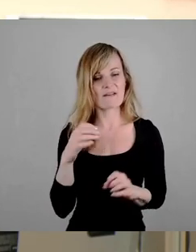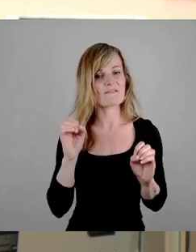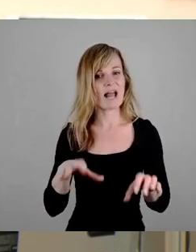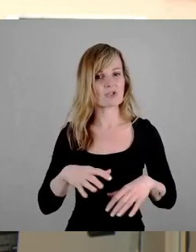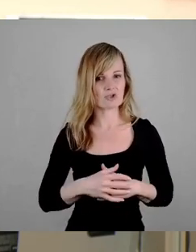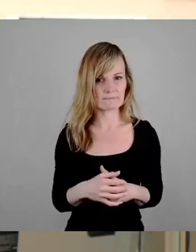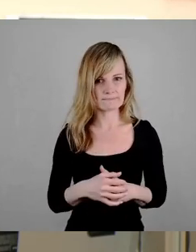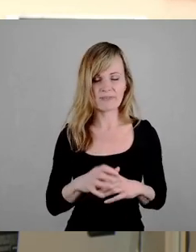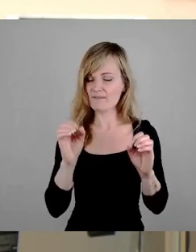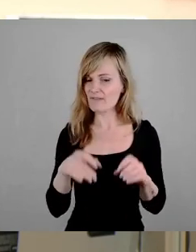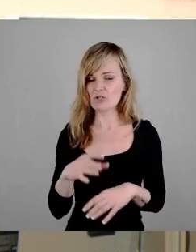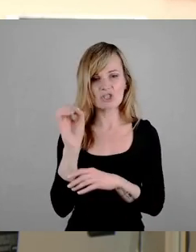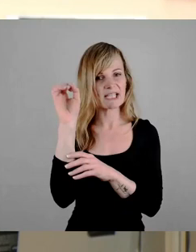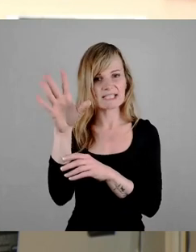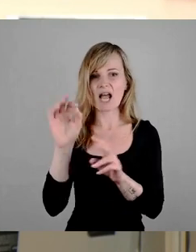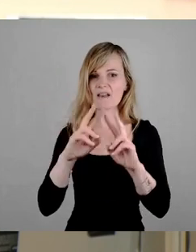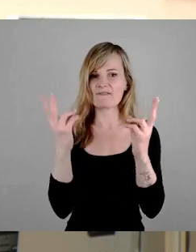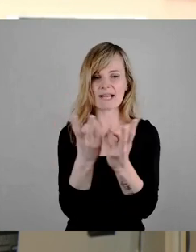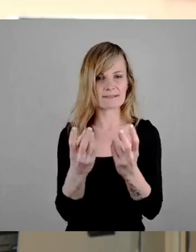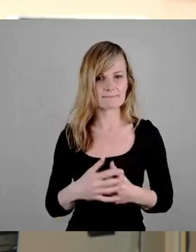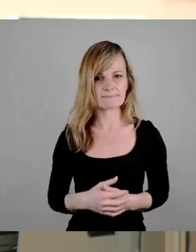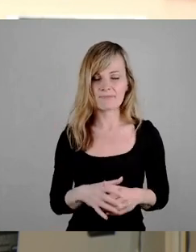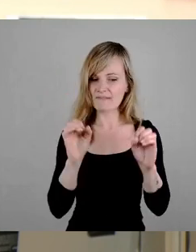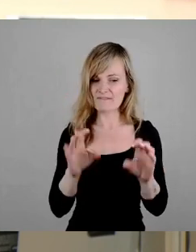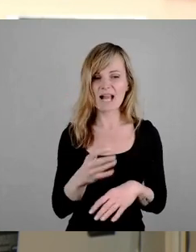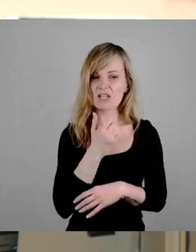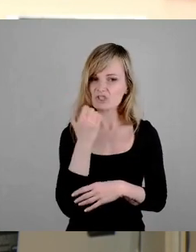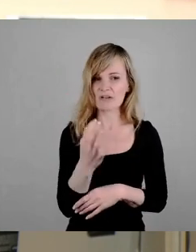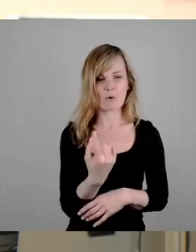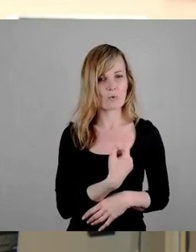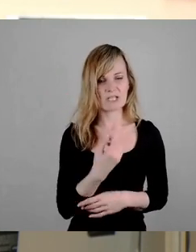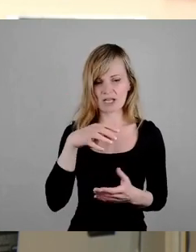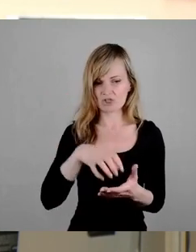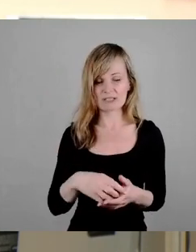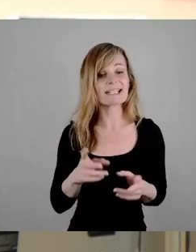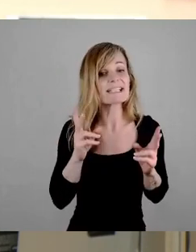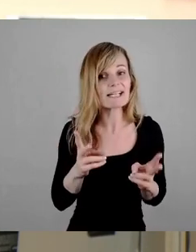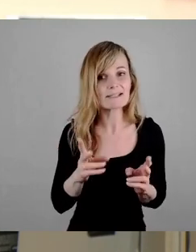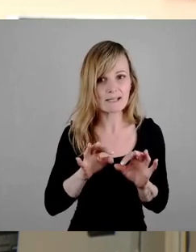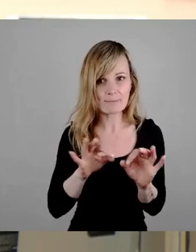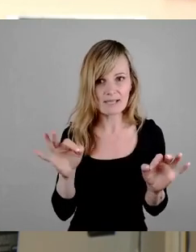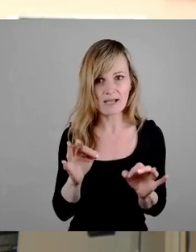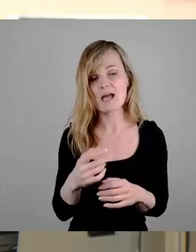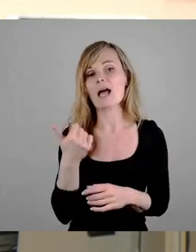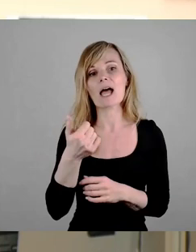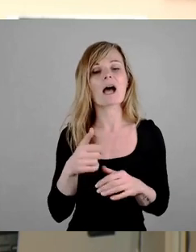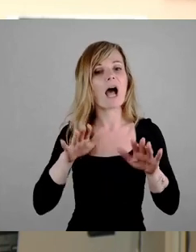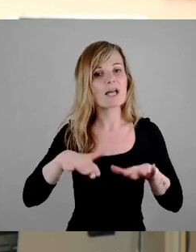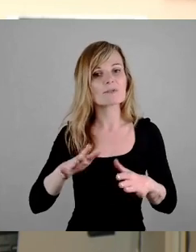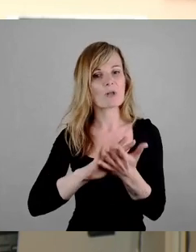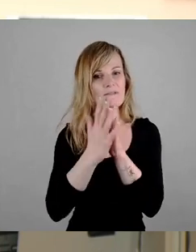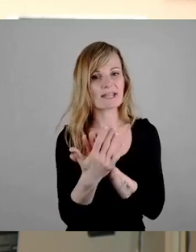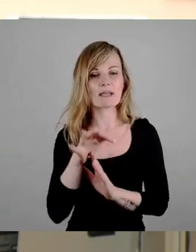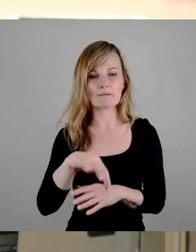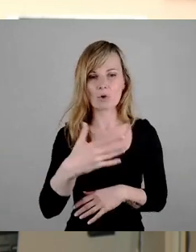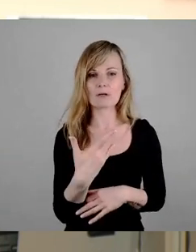falsches Signal in die Welt. Falls für unsere Stadt richtig wäre, eine Asylwende für Dresden, für Sachsen, für